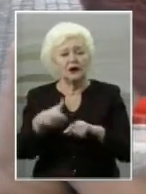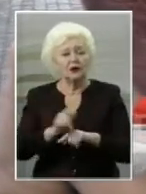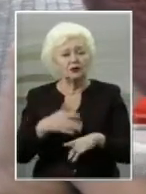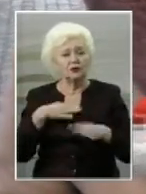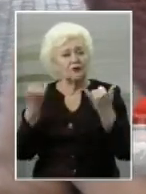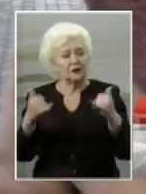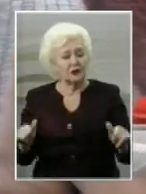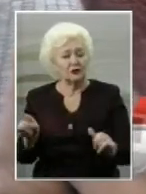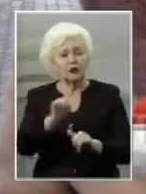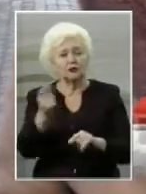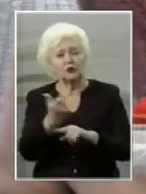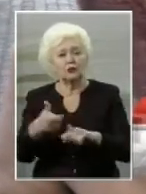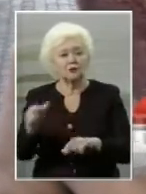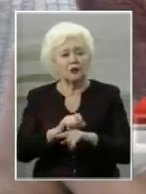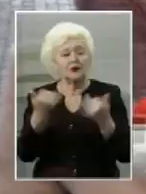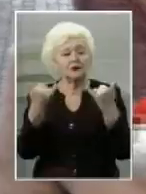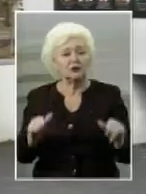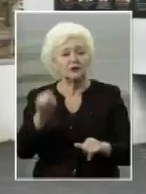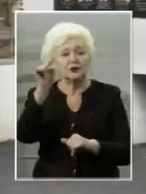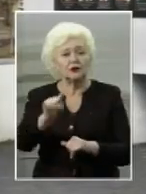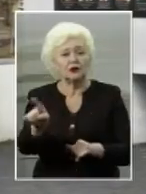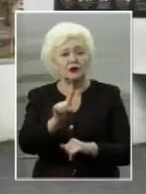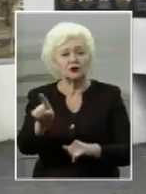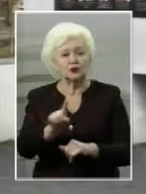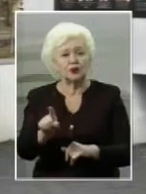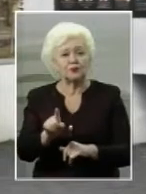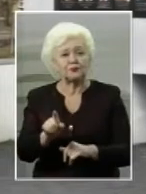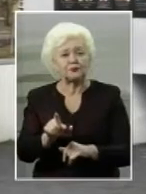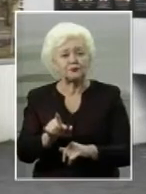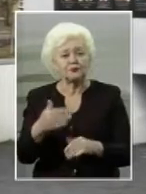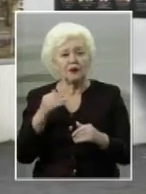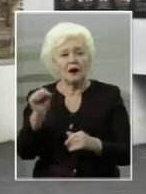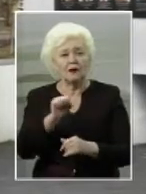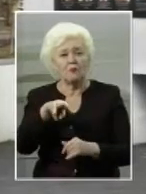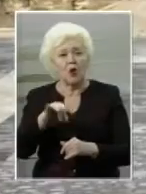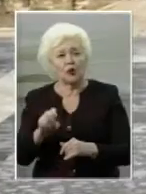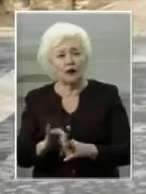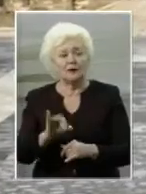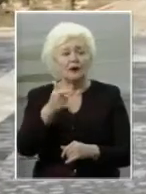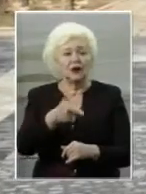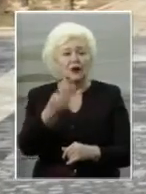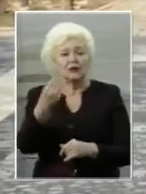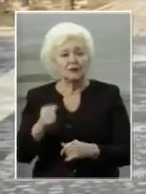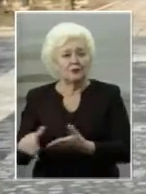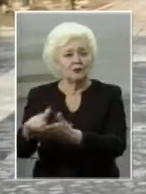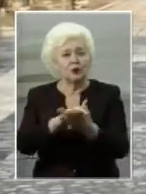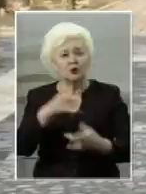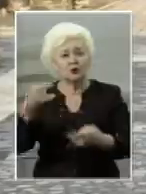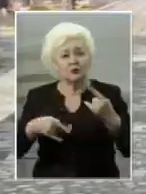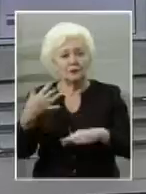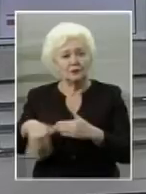вражаючою, тому що і найбільше мене вразило, це те, що вона повторюється через сотні років. Аліна Мокляк, Григорій Шматко, Суспільне, Херсон